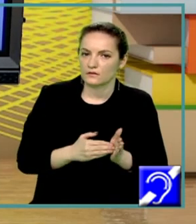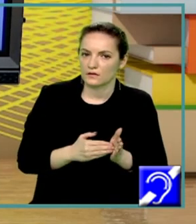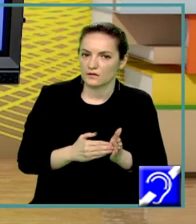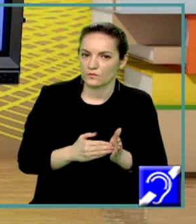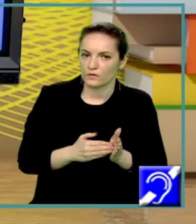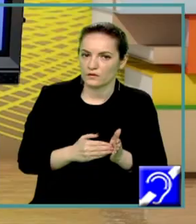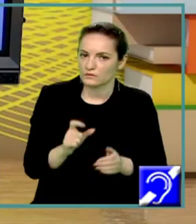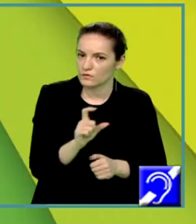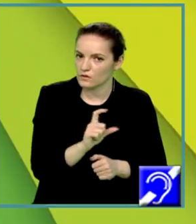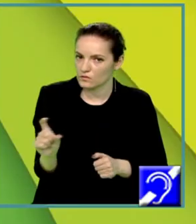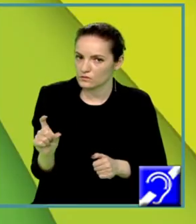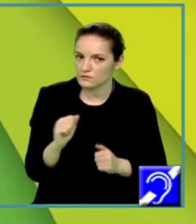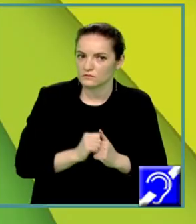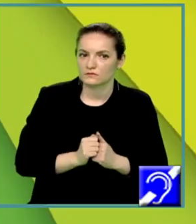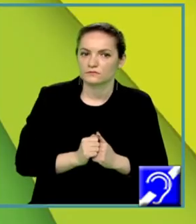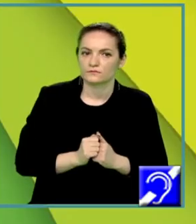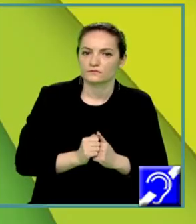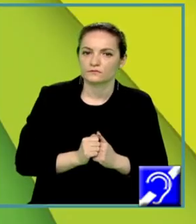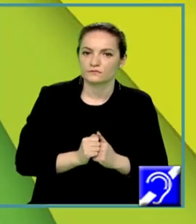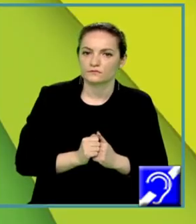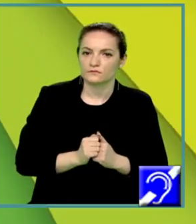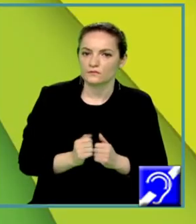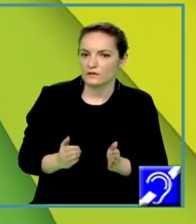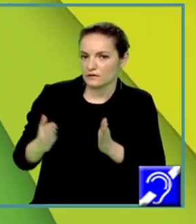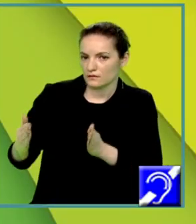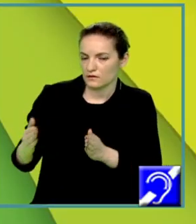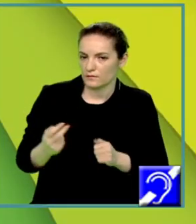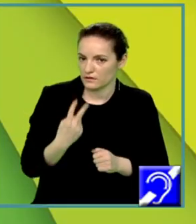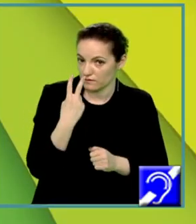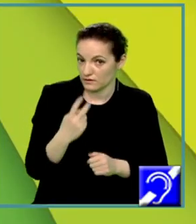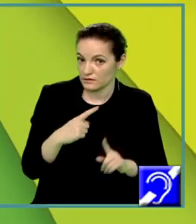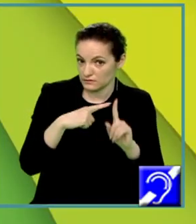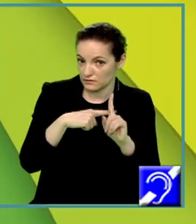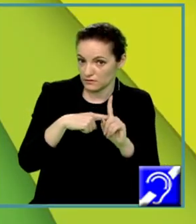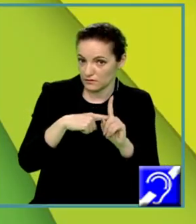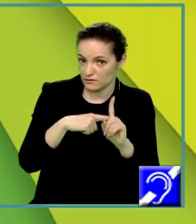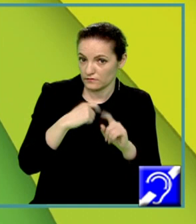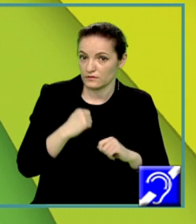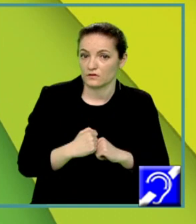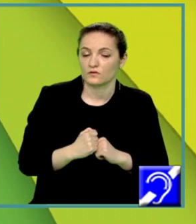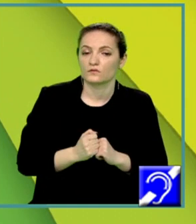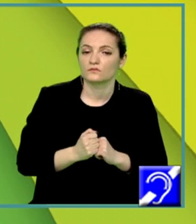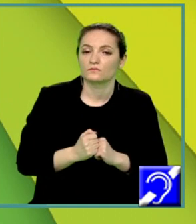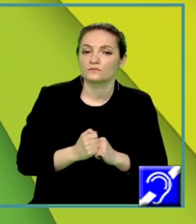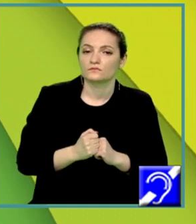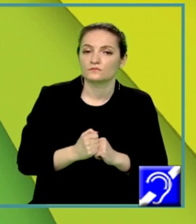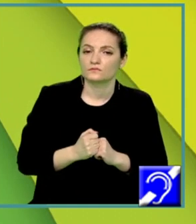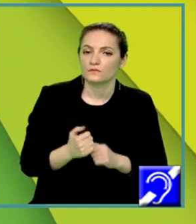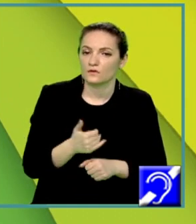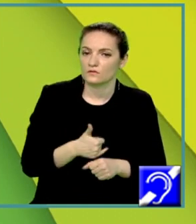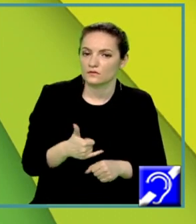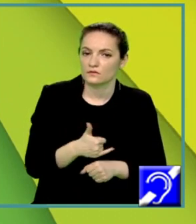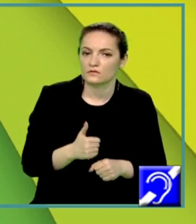existența logaritmilor. În partea dreaptă aveți și graficul funcției logaritm cu bază supraunitară și se